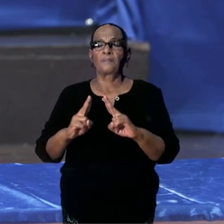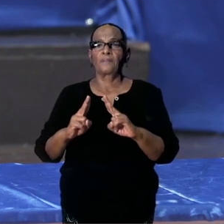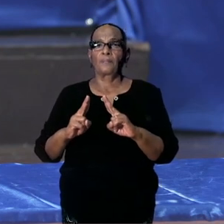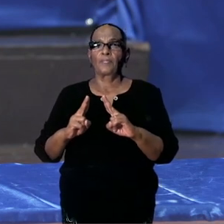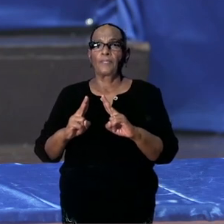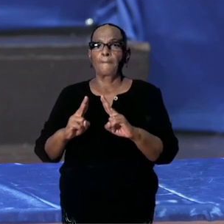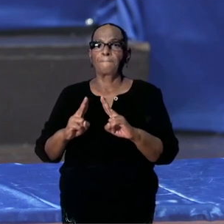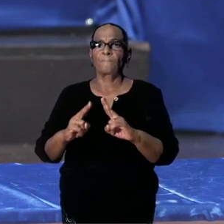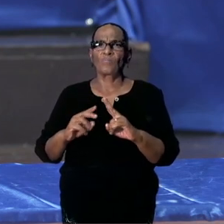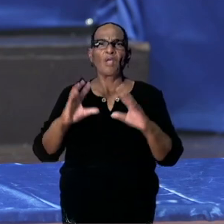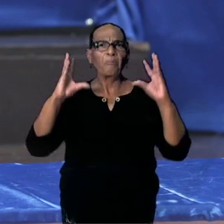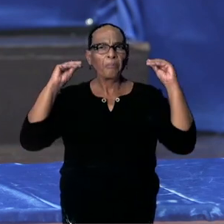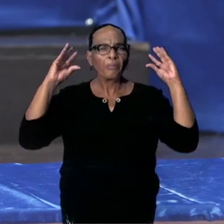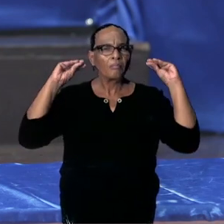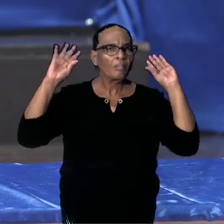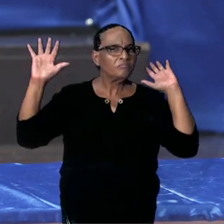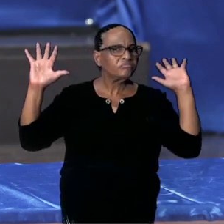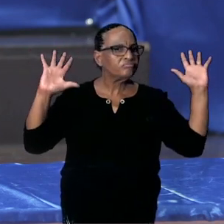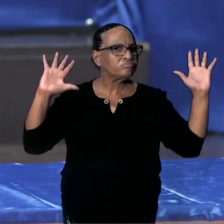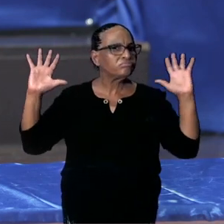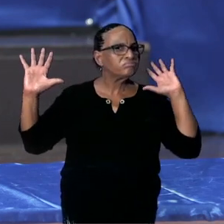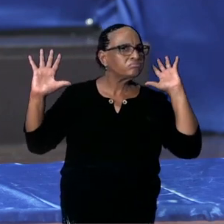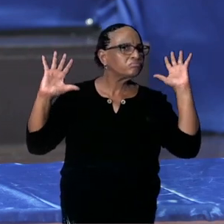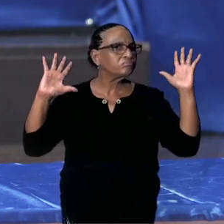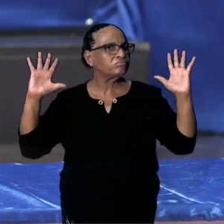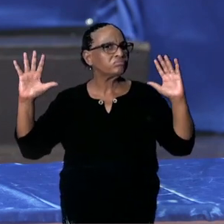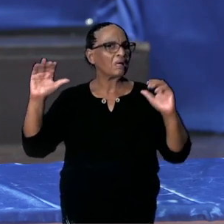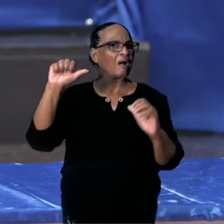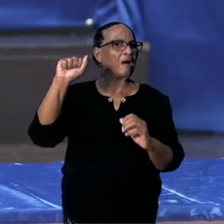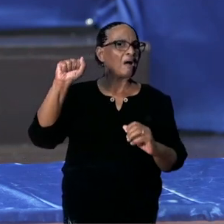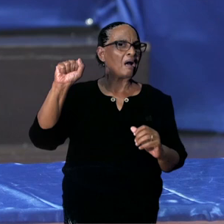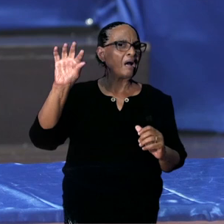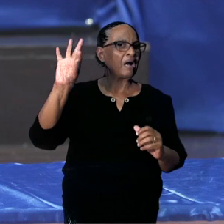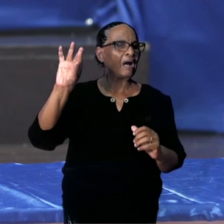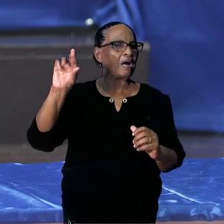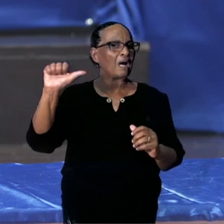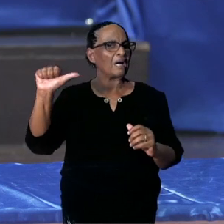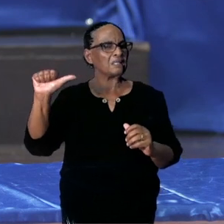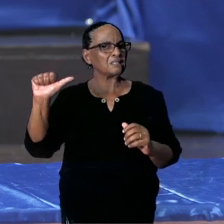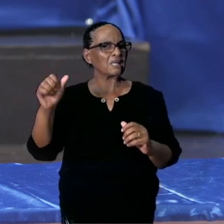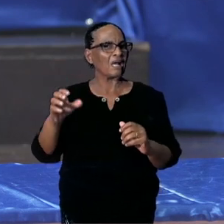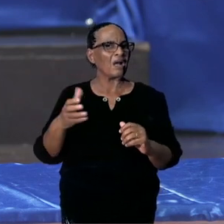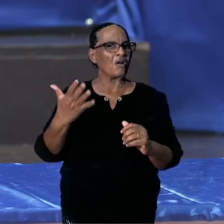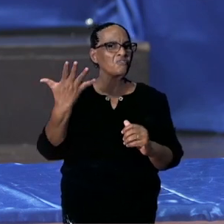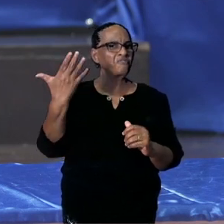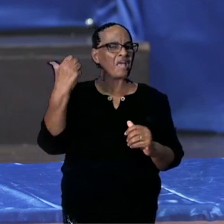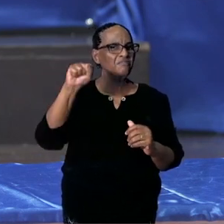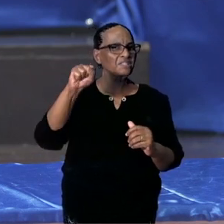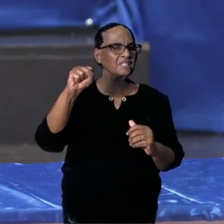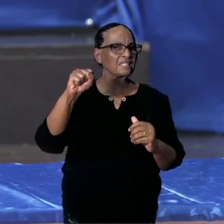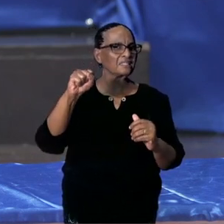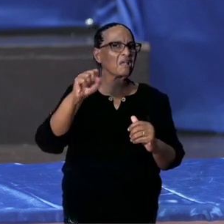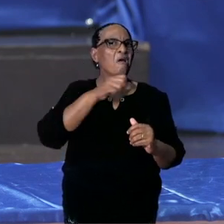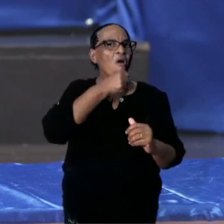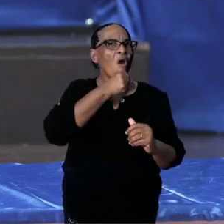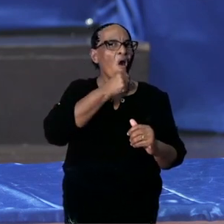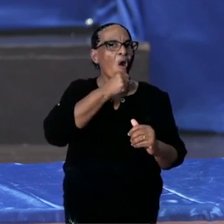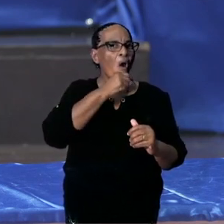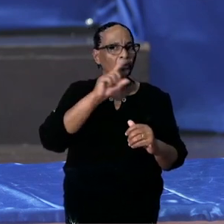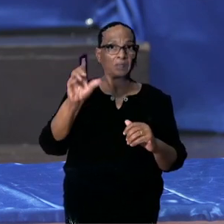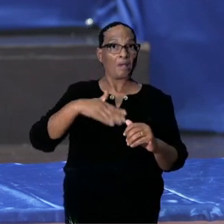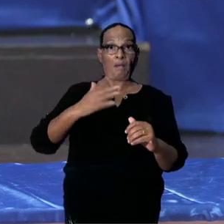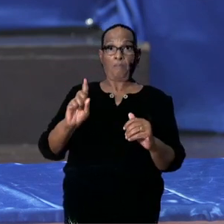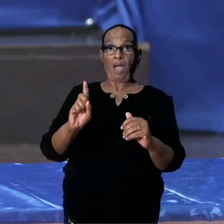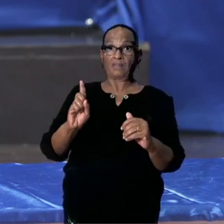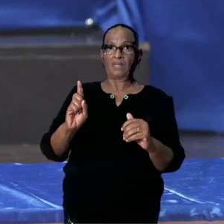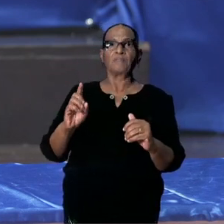de ruis, de ruiser is dat AstraZeneca bijvoorbeeld voor 65-plussers niet geschikt zou zijn. Het document is